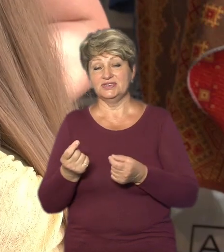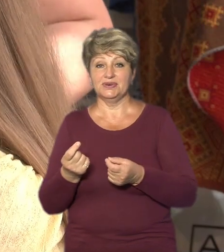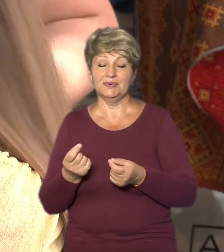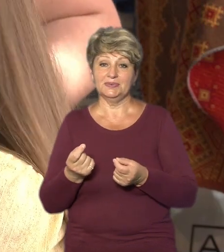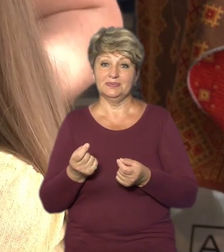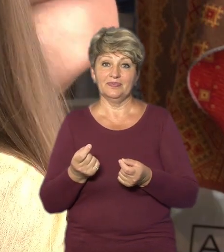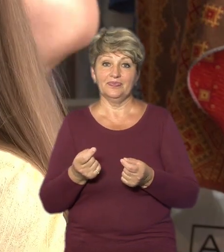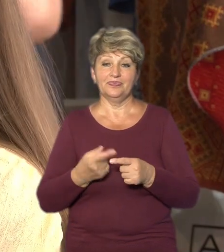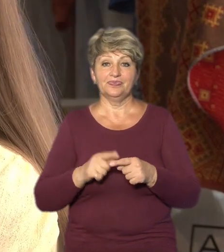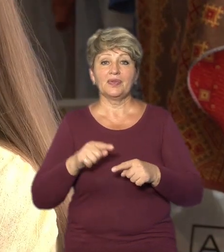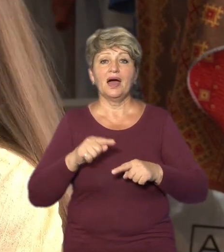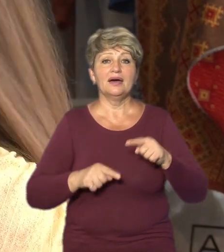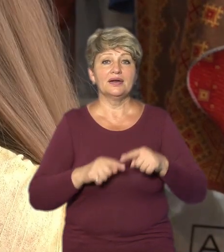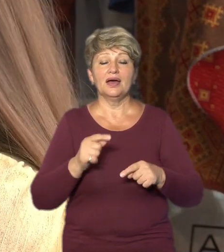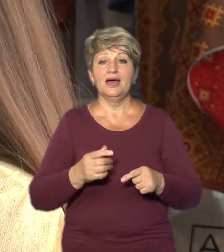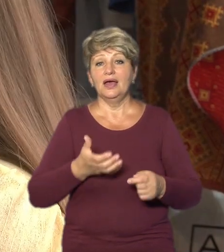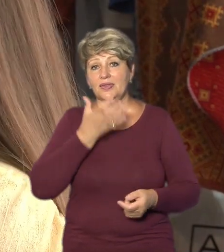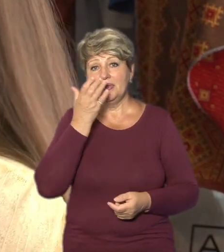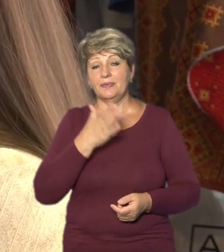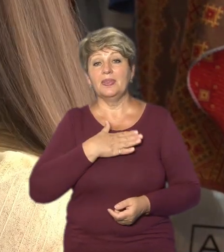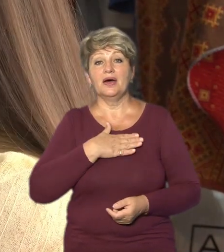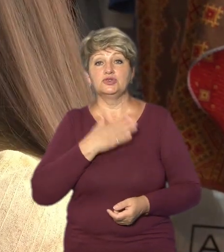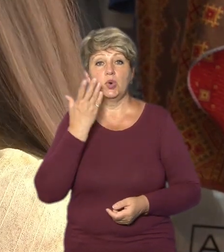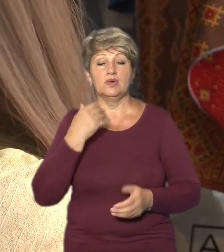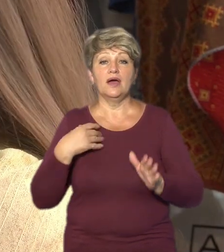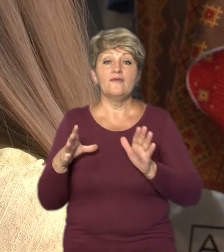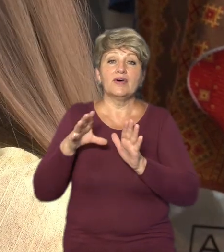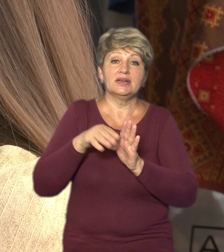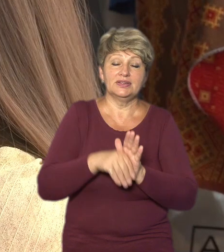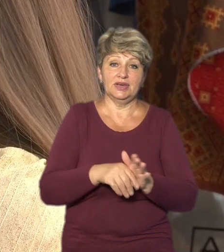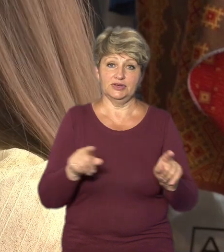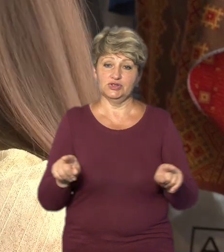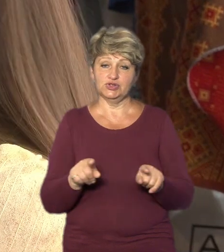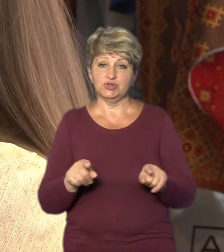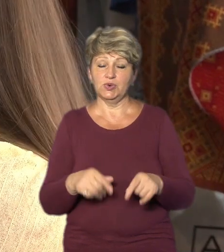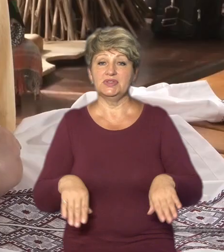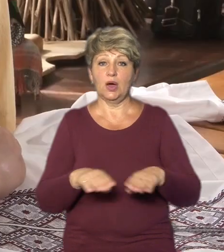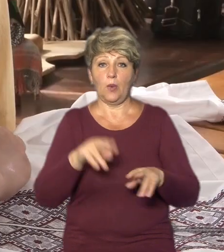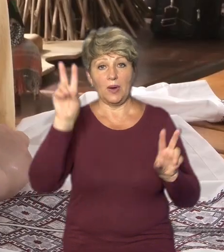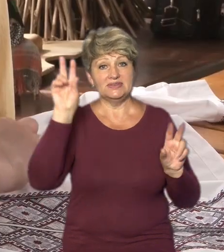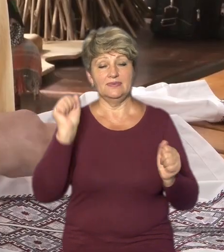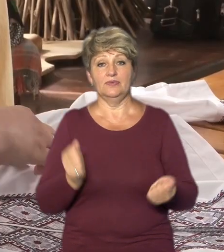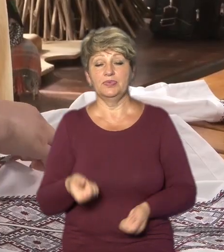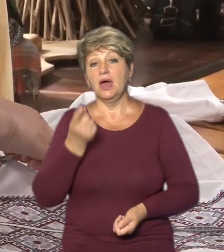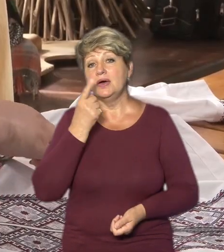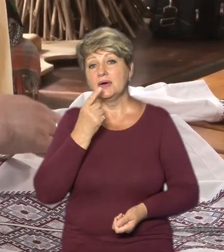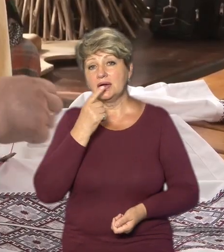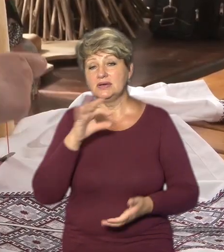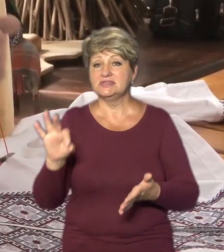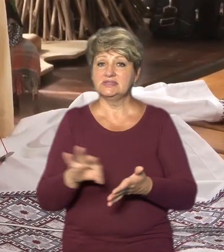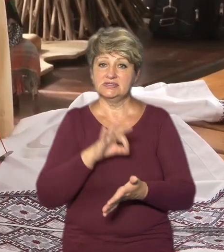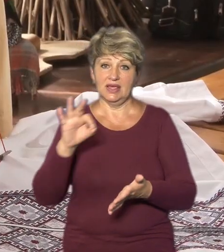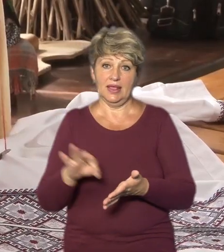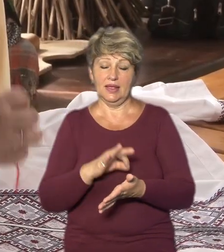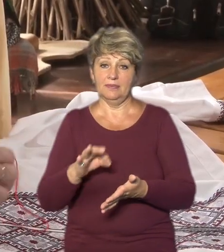рідніше, на дощі спокійніше, коли ти вкладаєш щось таке символічне. Червоними нитками майстриня